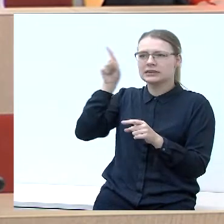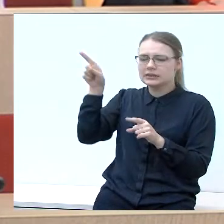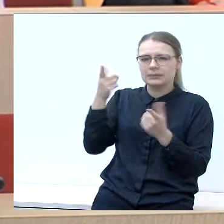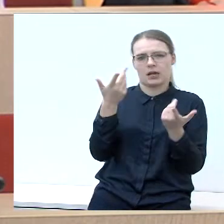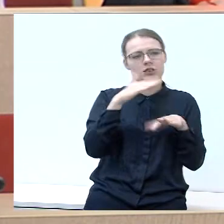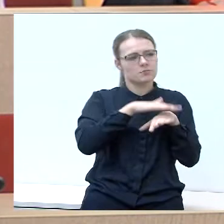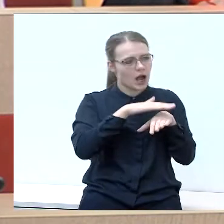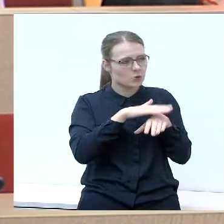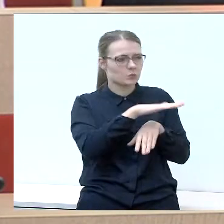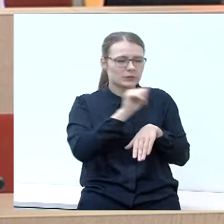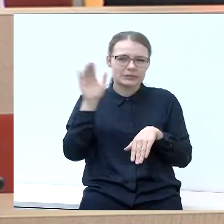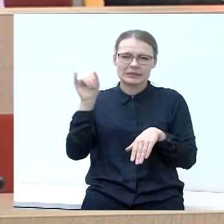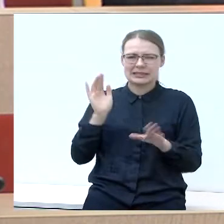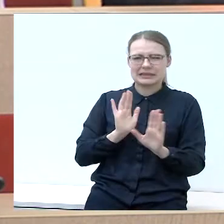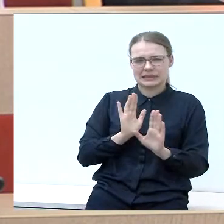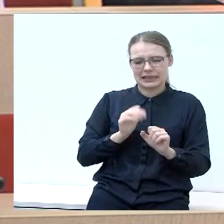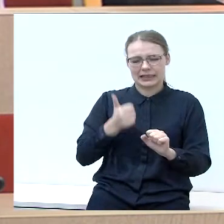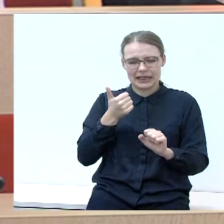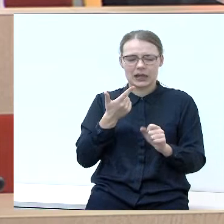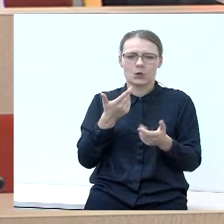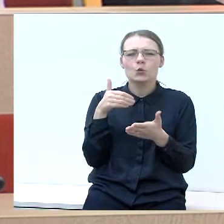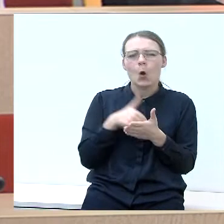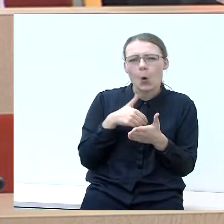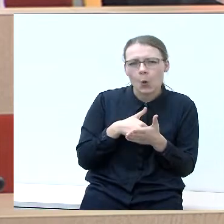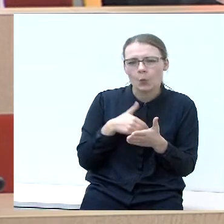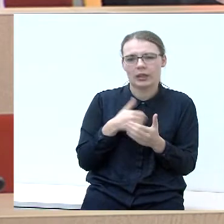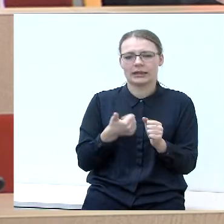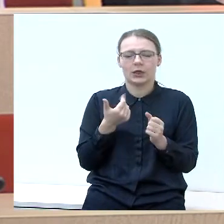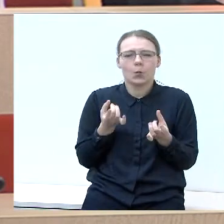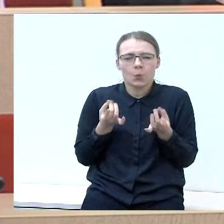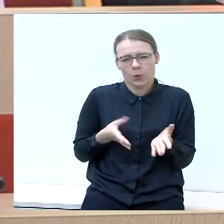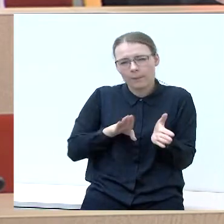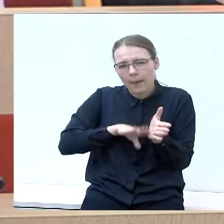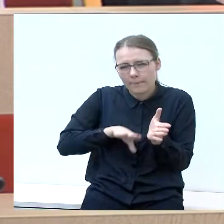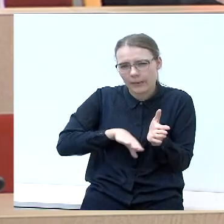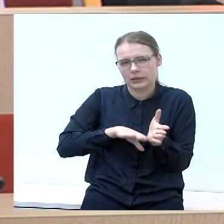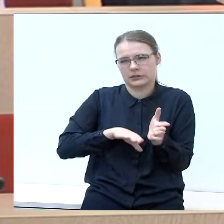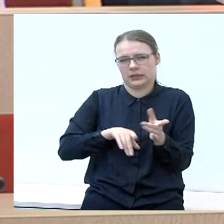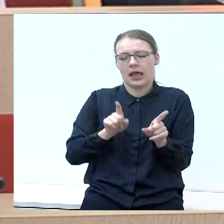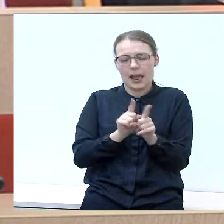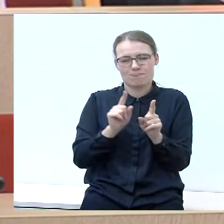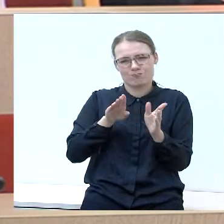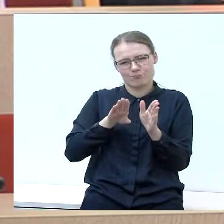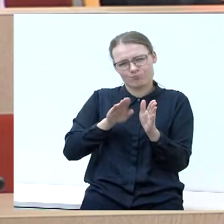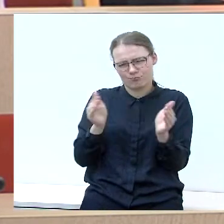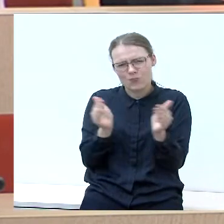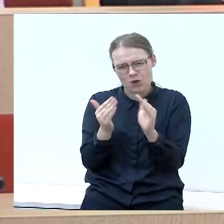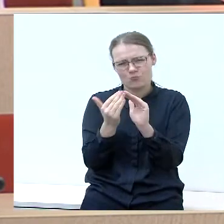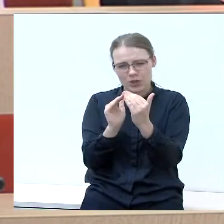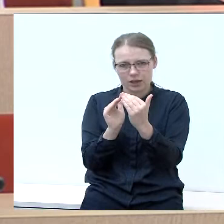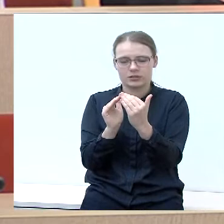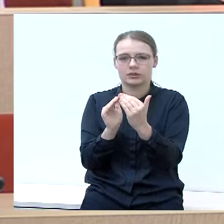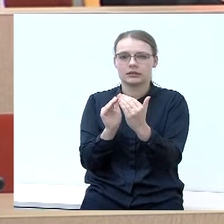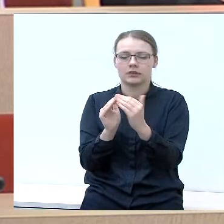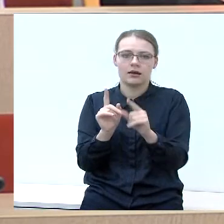bankų. Ir sakome, kad gyvenkime taupiai, gyvenkime kukliai, kaip priklauso maža miestelė. Bet aš galvoju, kad